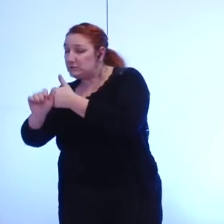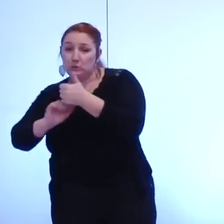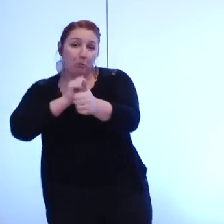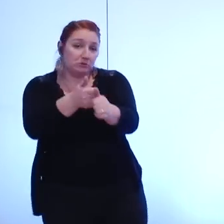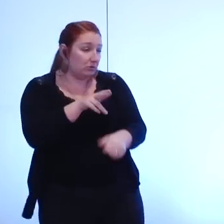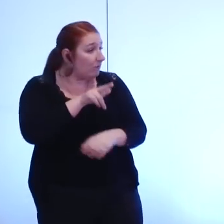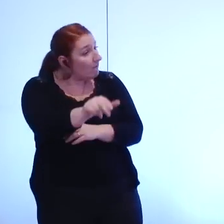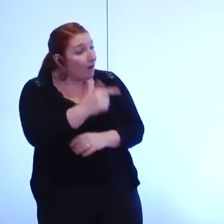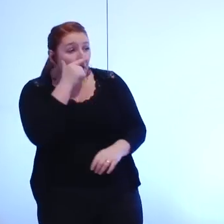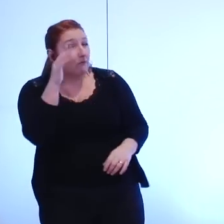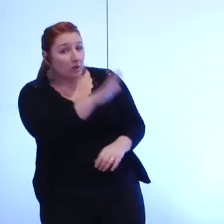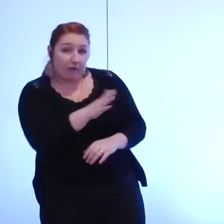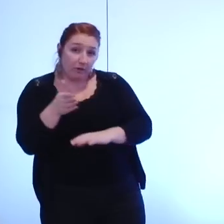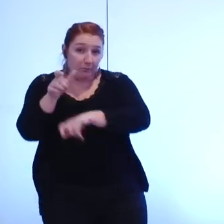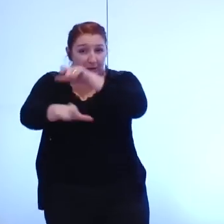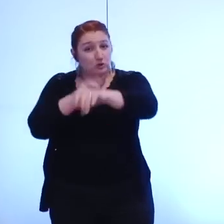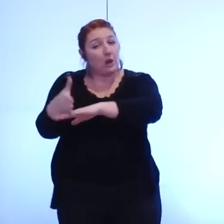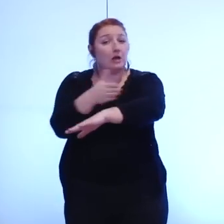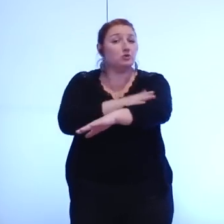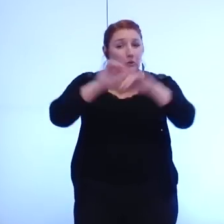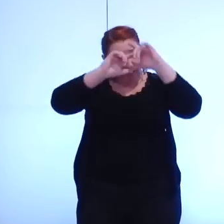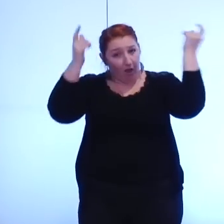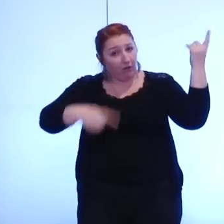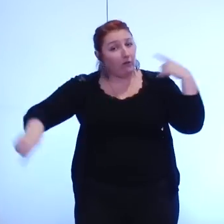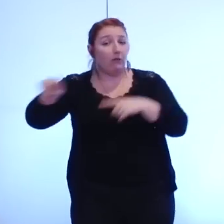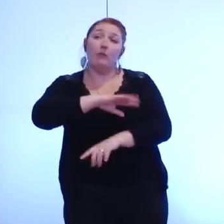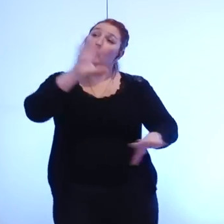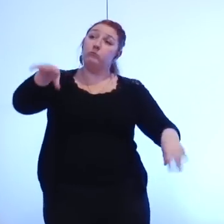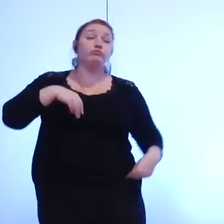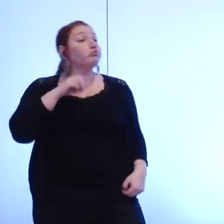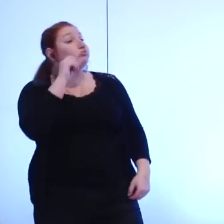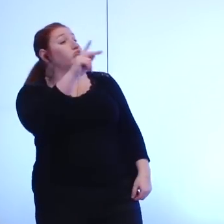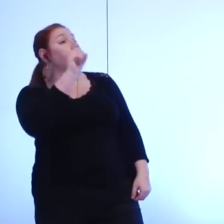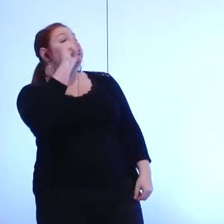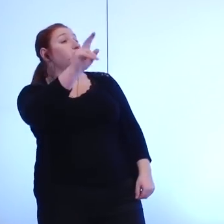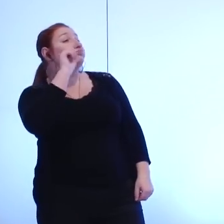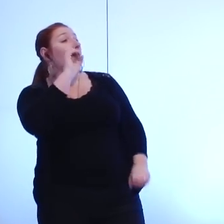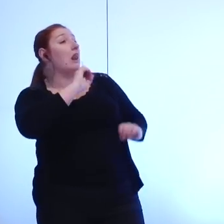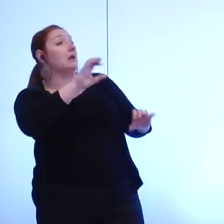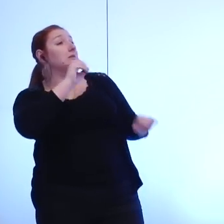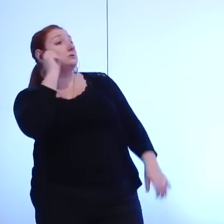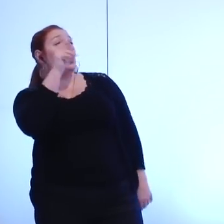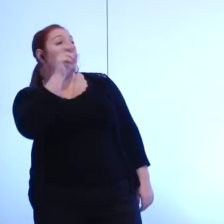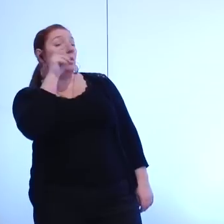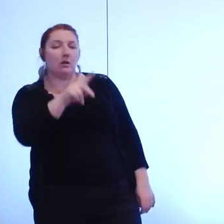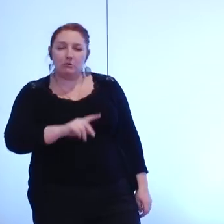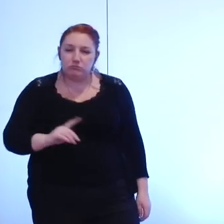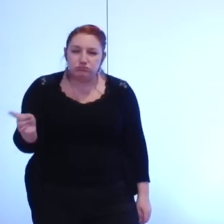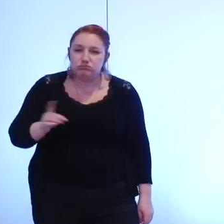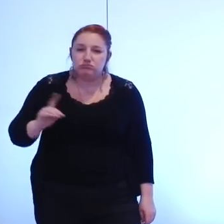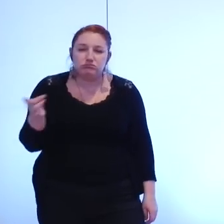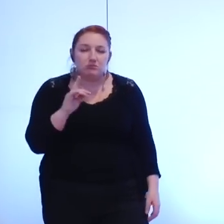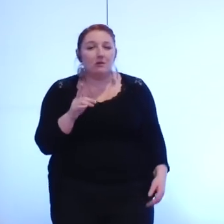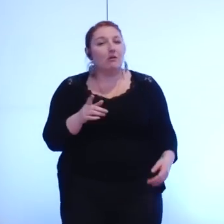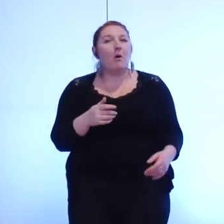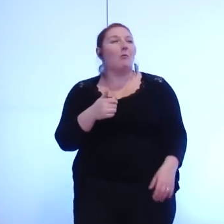actionnaires quels qu'ils soient ils vont ils vont vous regarder faire et éventuellement se